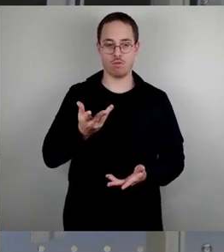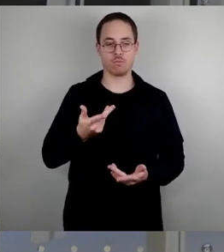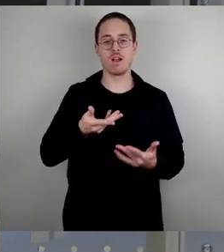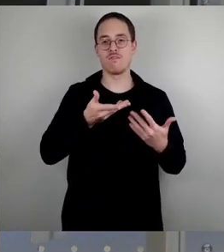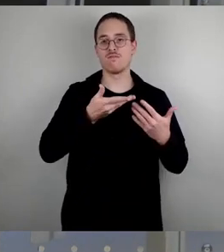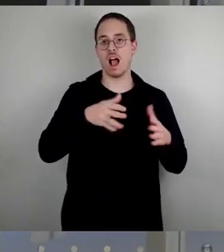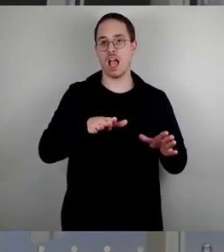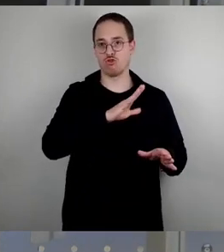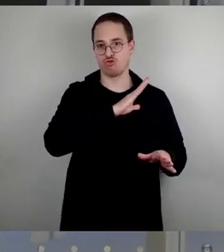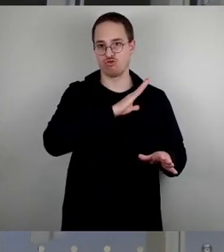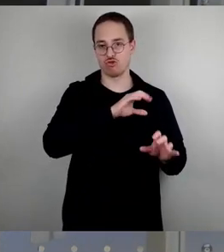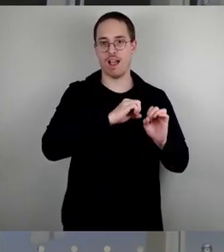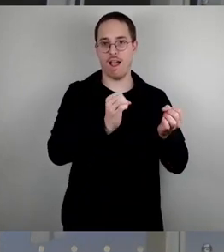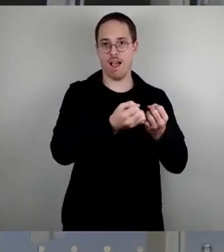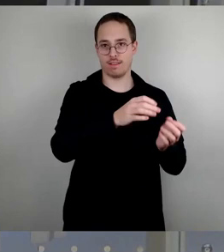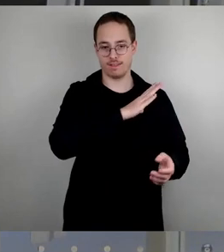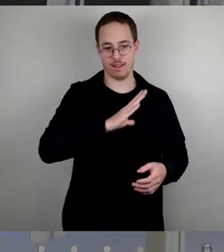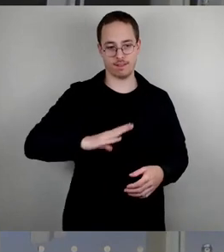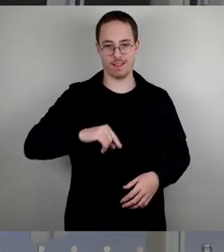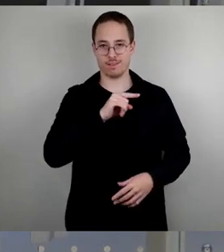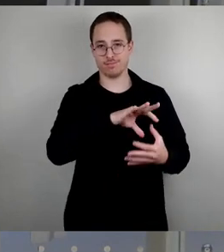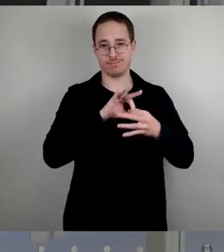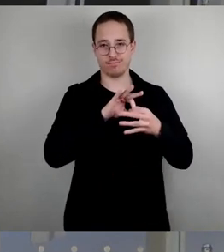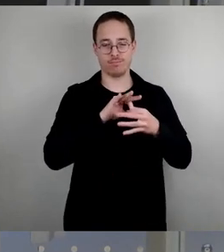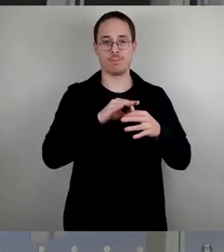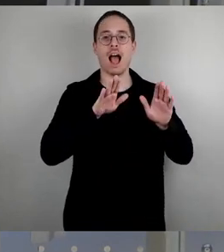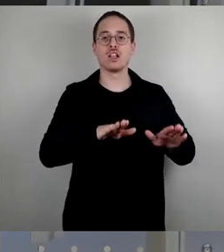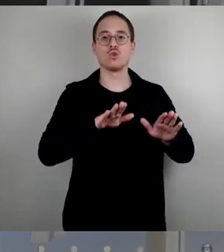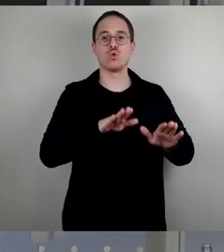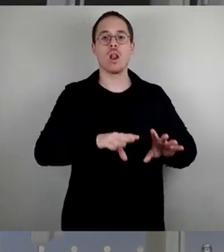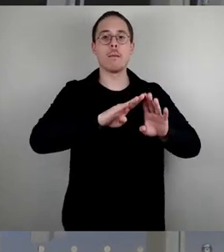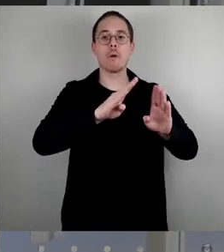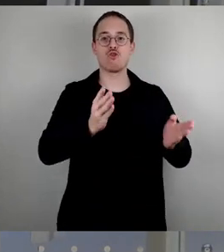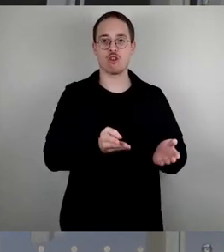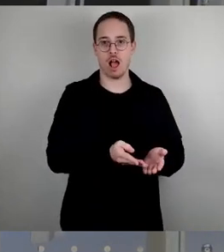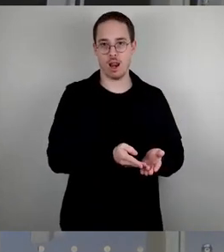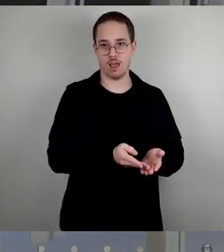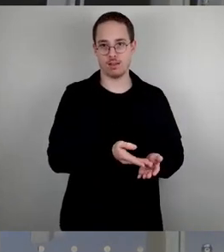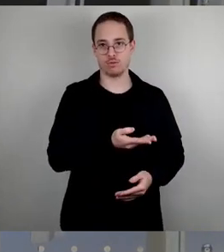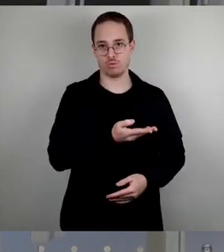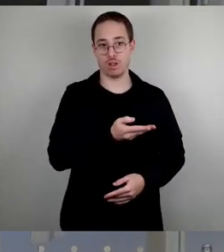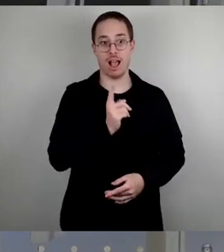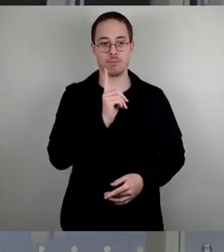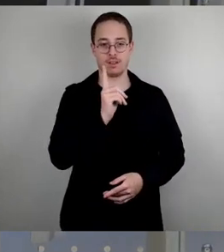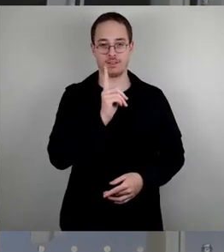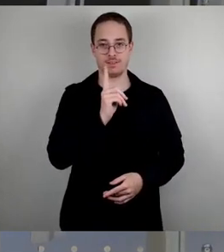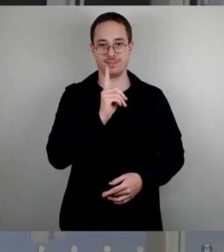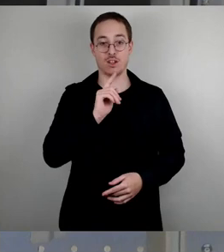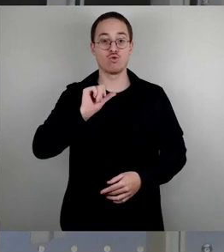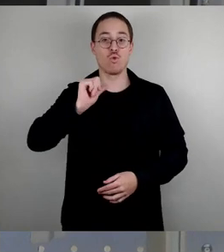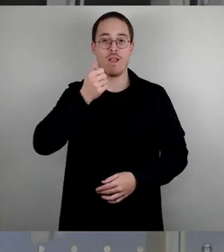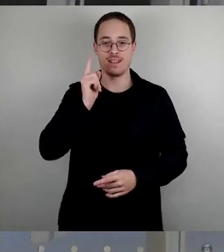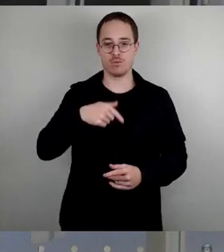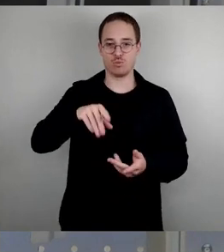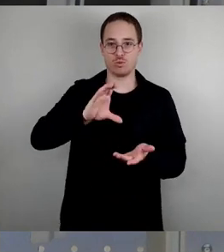sogenannte Asylpauschale. Aber erst im Nachhinein und deshalb gehen wir hier als Stadt in